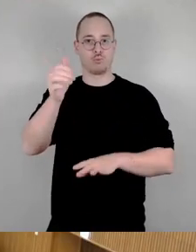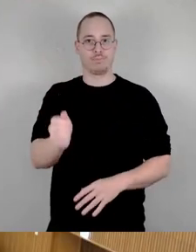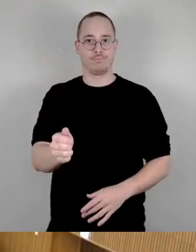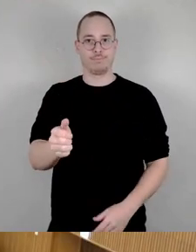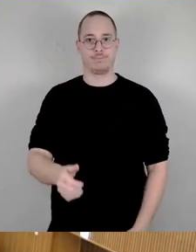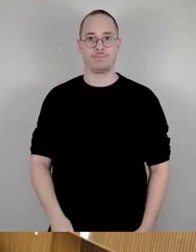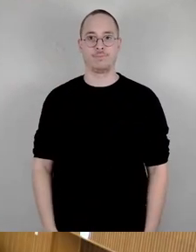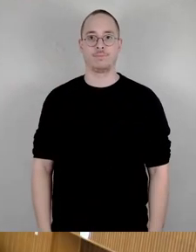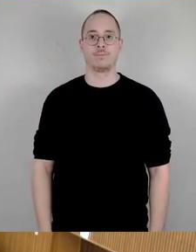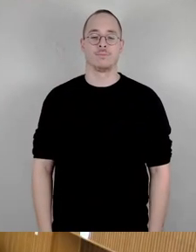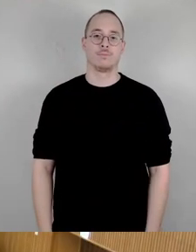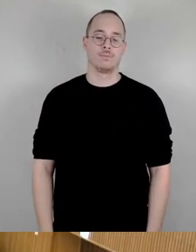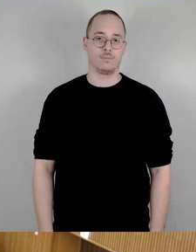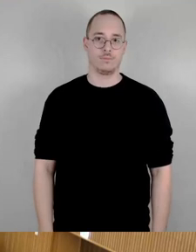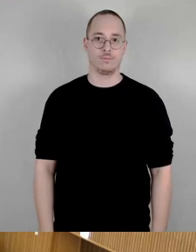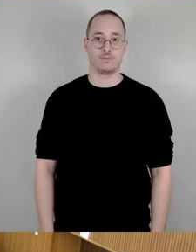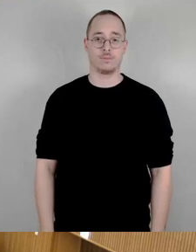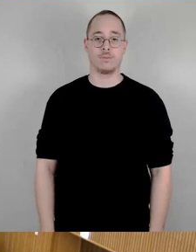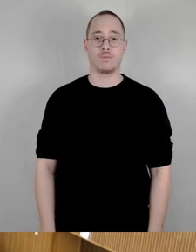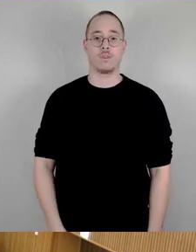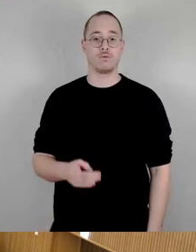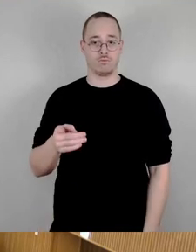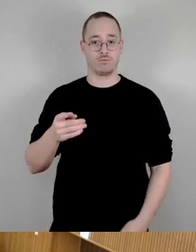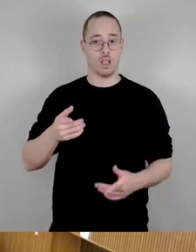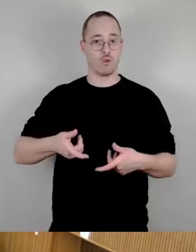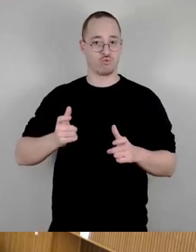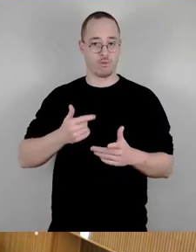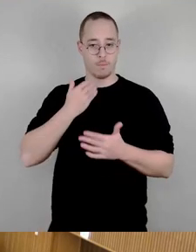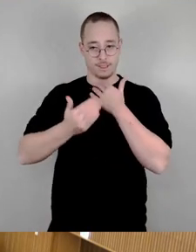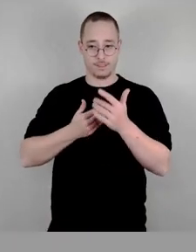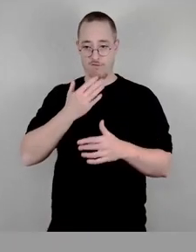Wer dem federführenden Ausschussbericht folgen möchte, den bitte ich jetzt um Stimmzeichen.